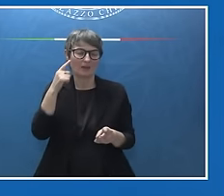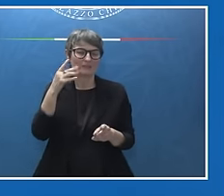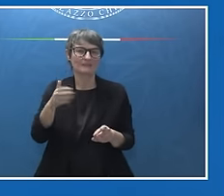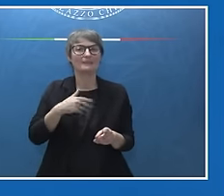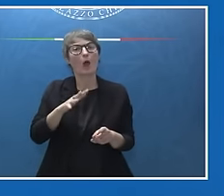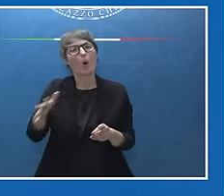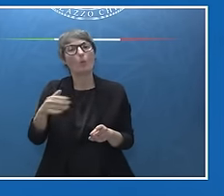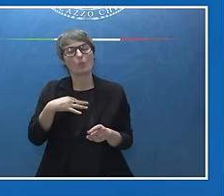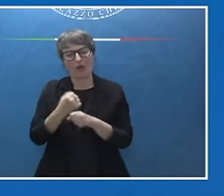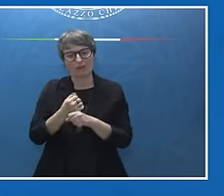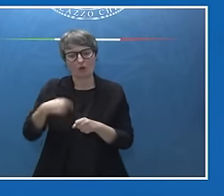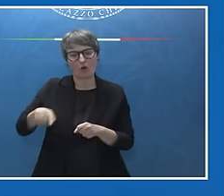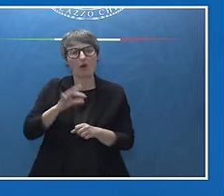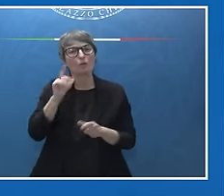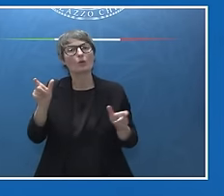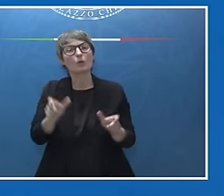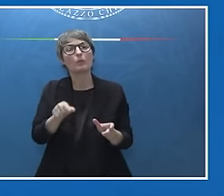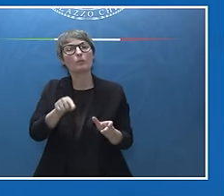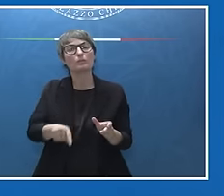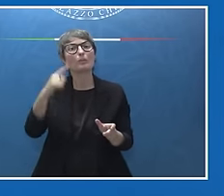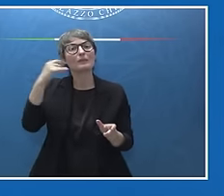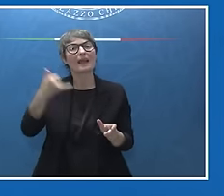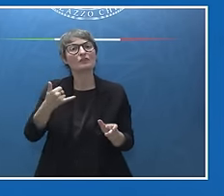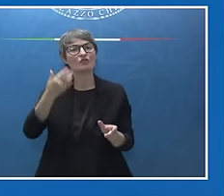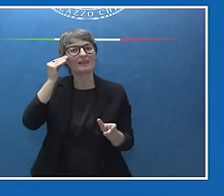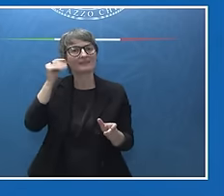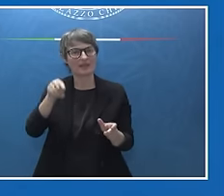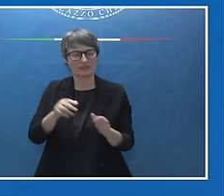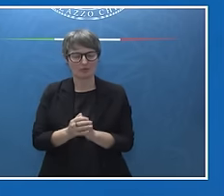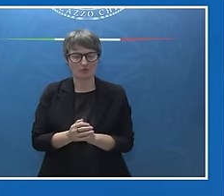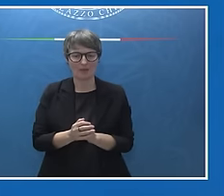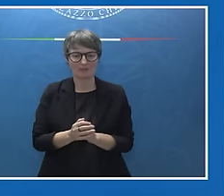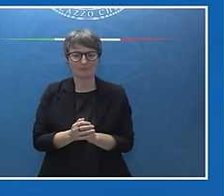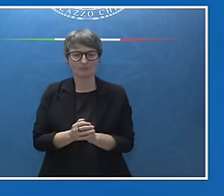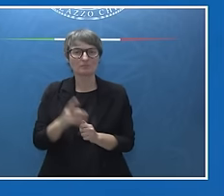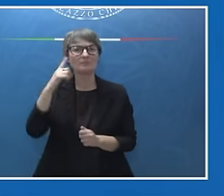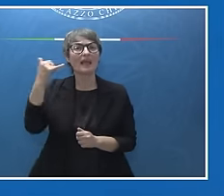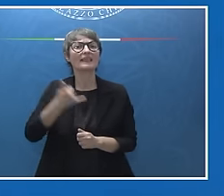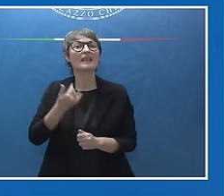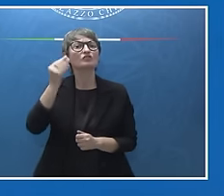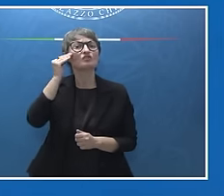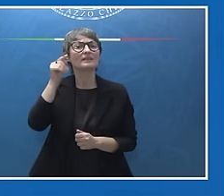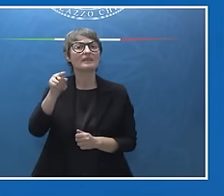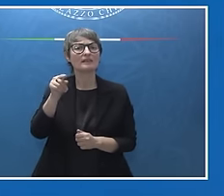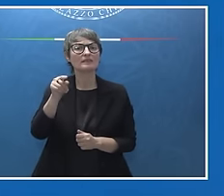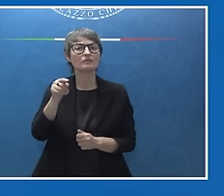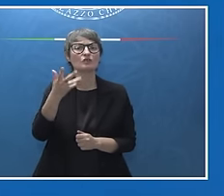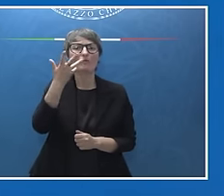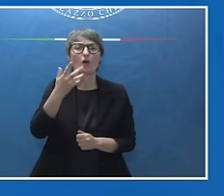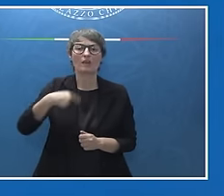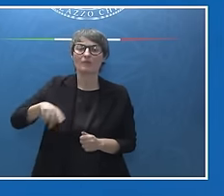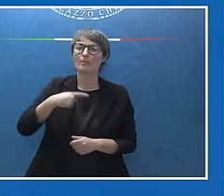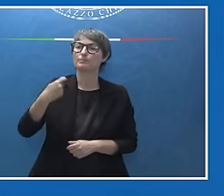la questione dell'intelligenza artificiale. L'intelligenza artificiale è stata voluta dalla Presidenza italiana